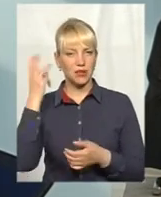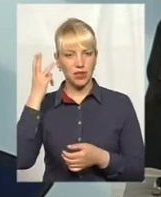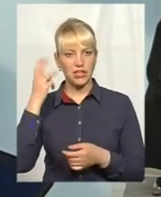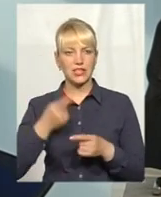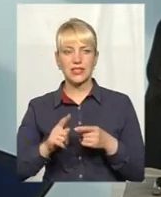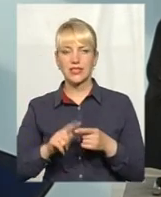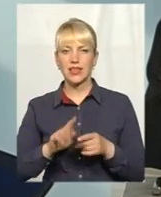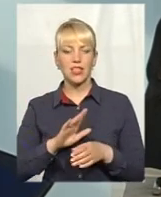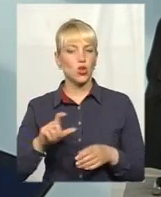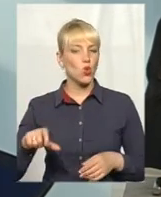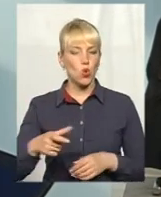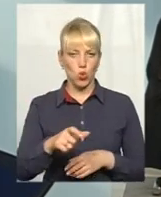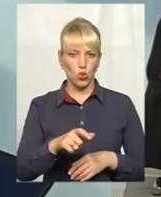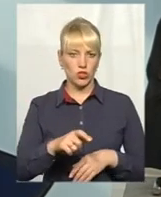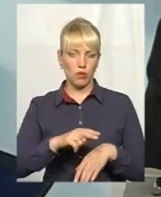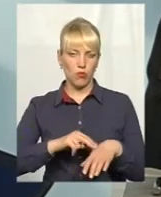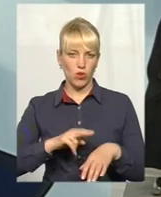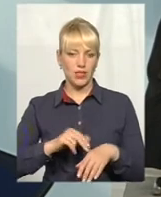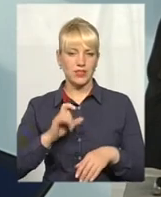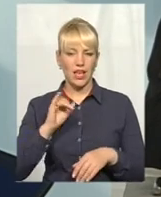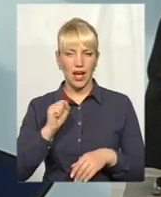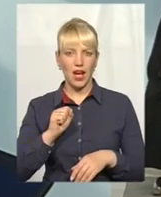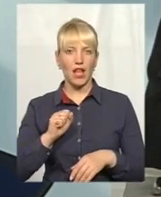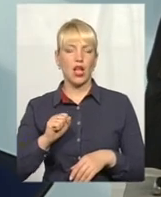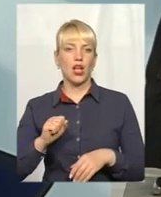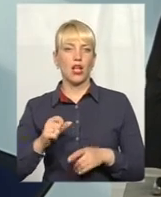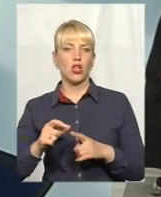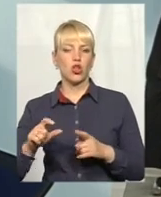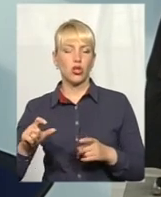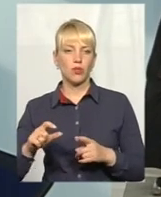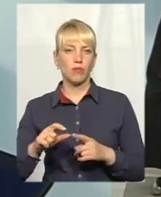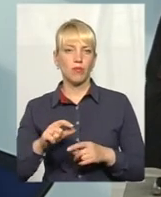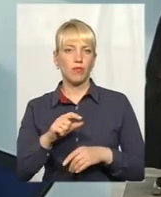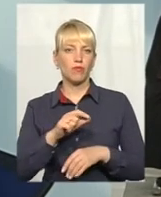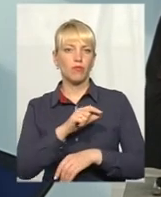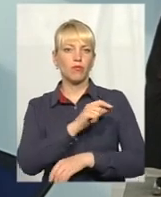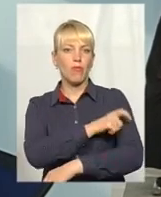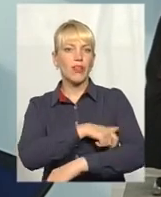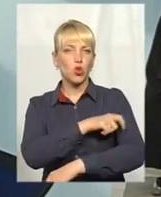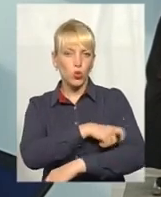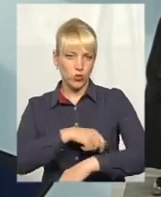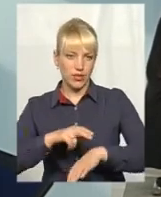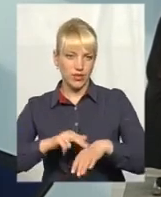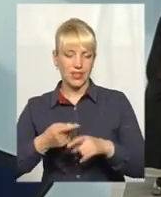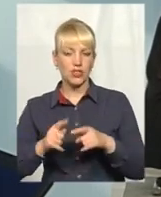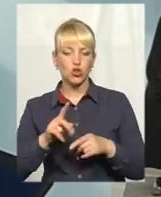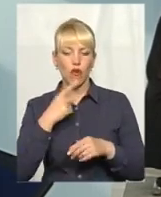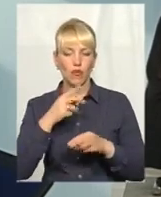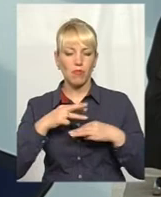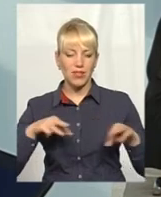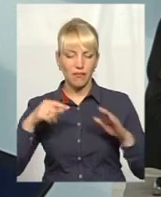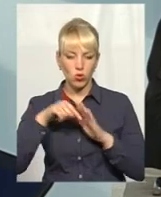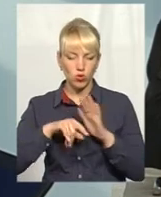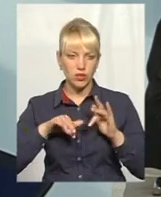патрульної поліції. Те, що вже про що говорив і міністр внутрішніх справ, і голова